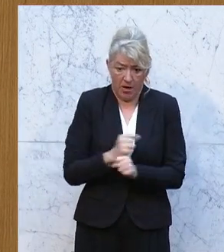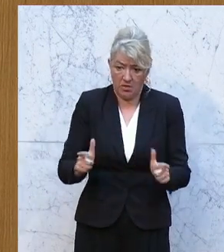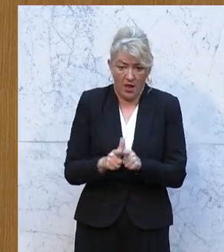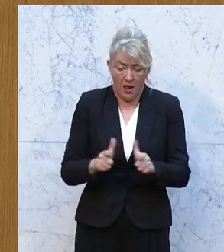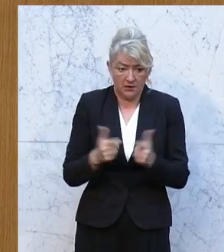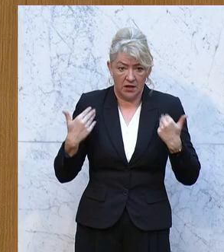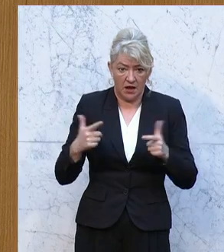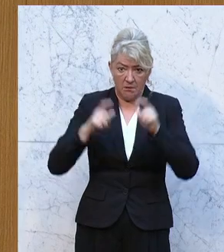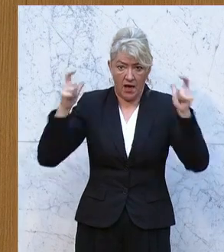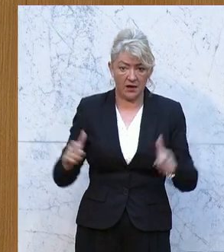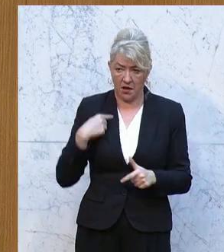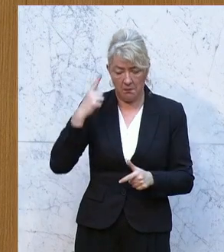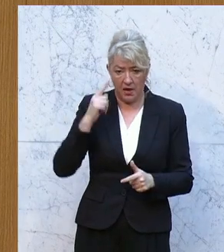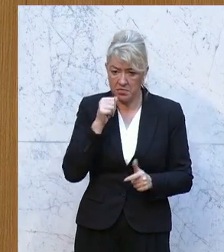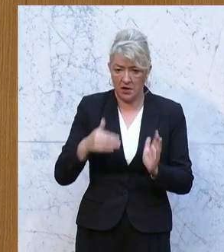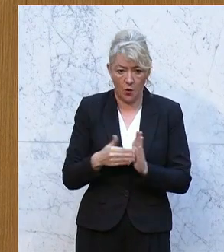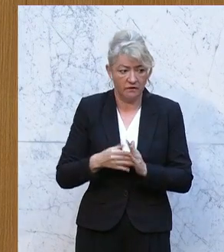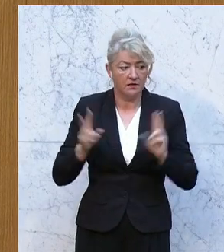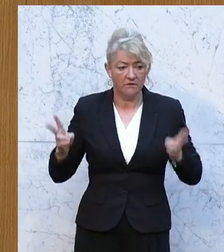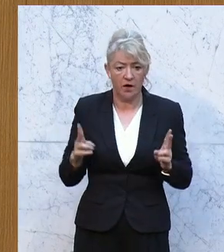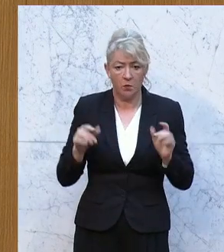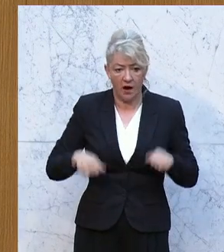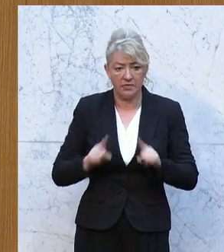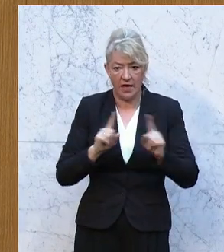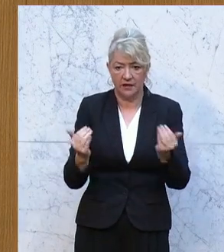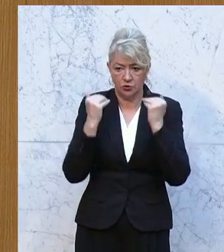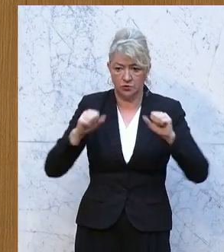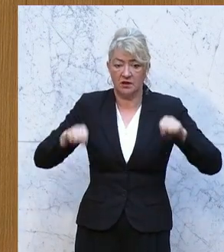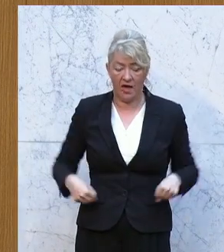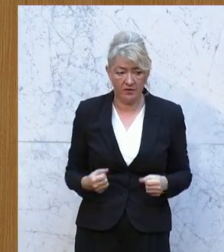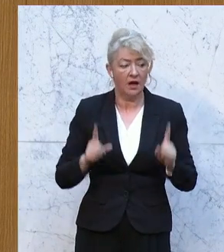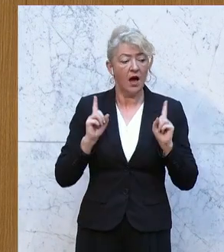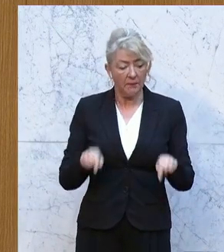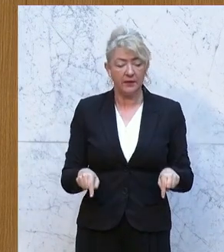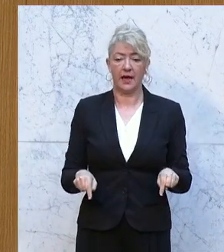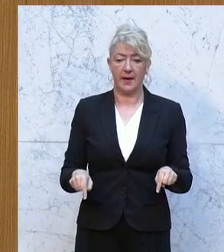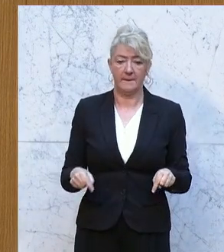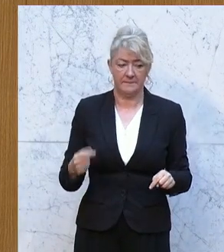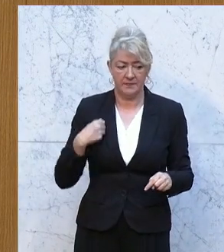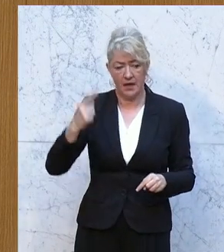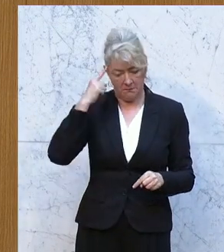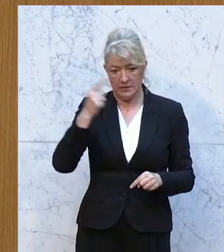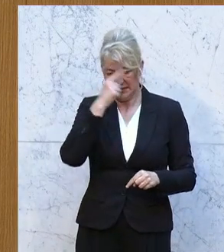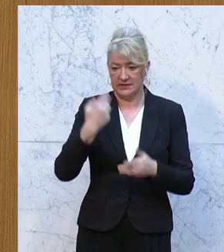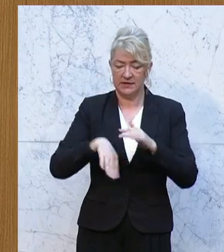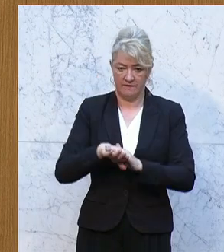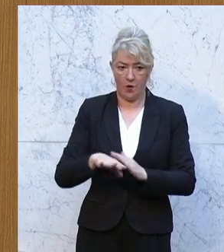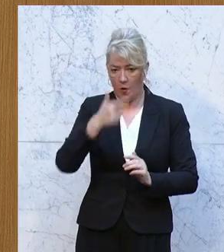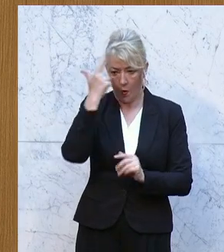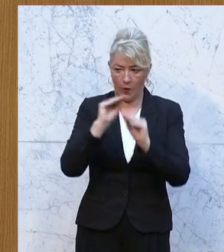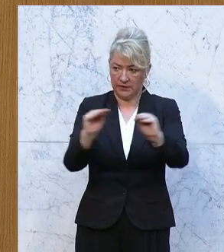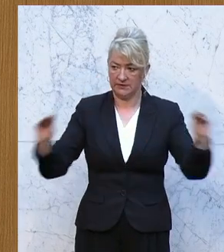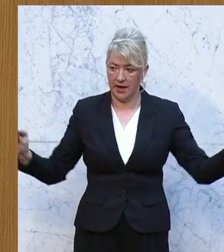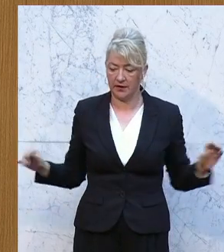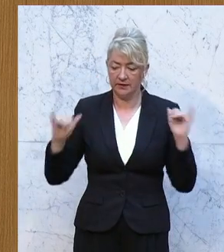Hause, weil ich es nicht für notwendig erachte, weil man sich ganz anders schützen könnte. Und es ist, glaube ich, es wäre jetzt einmal sinnvoll, den Leuten zu sagen,